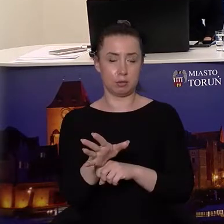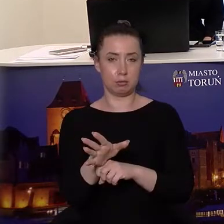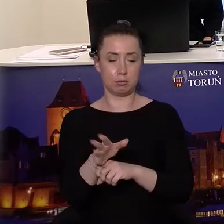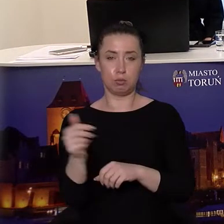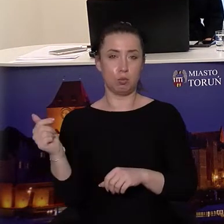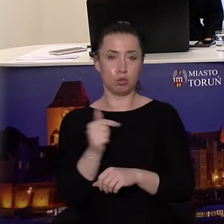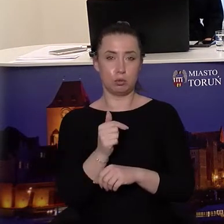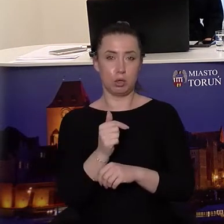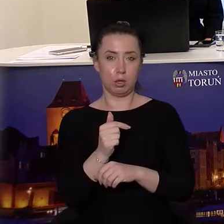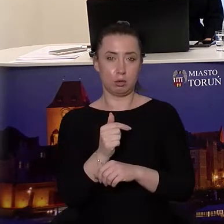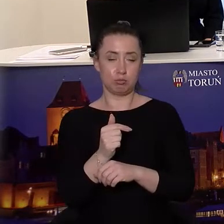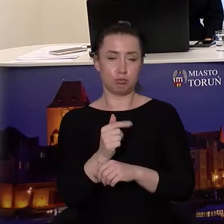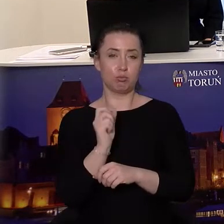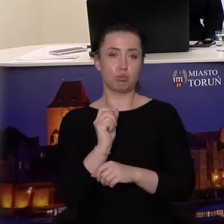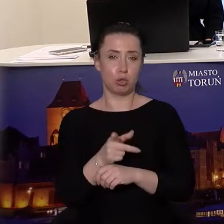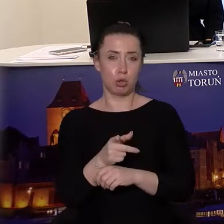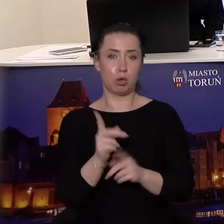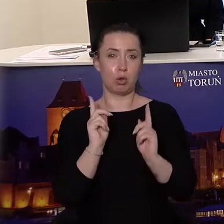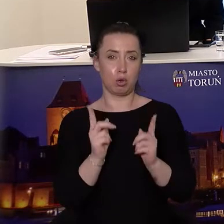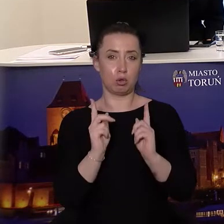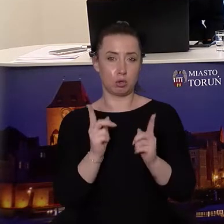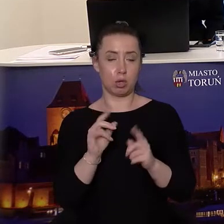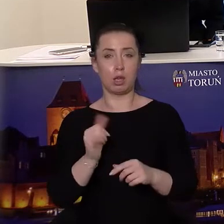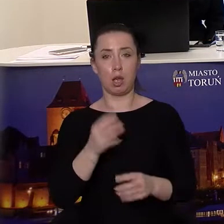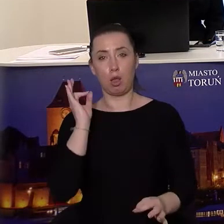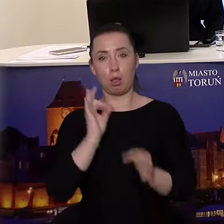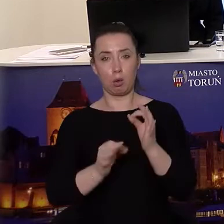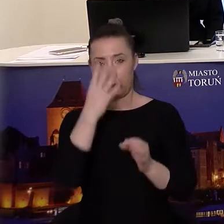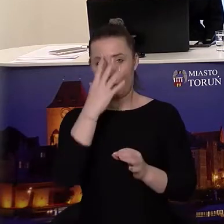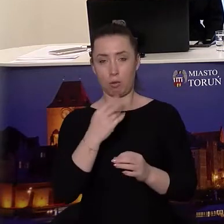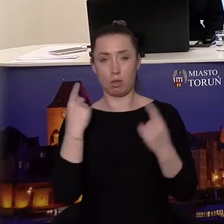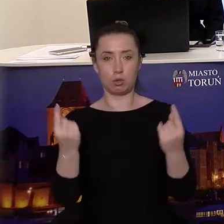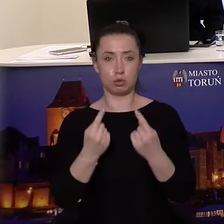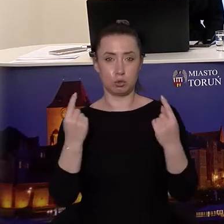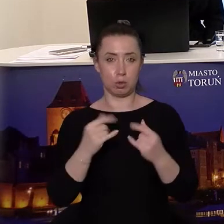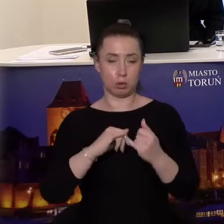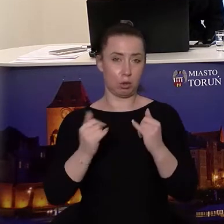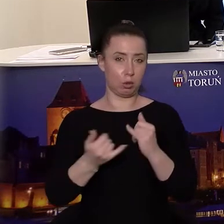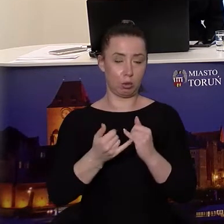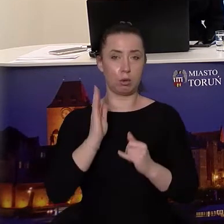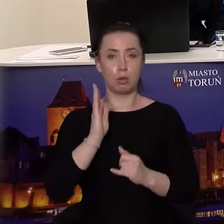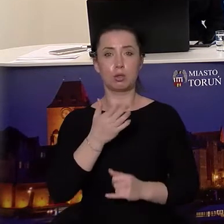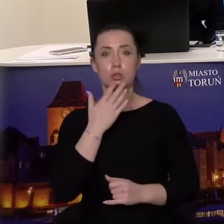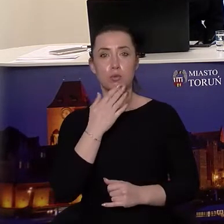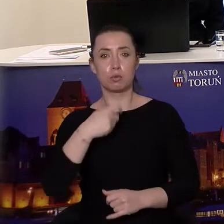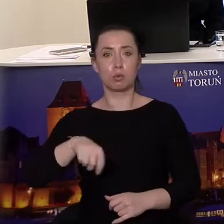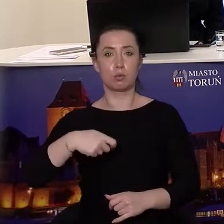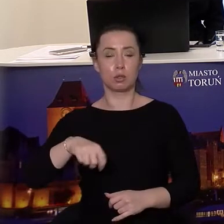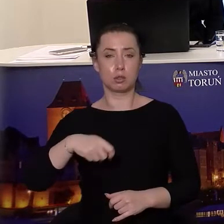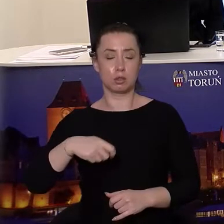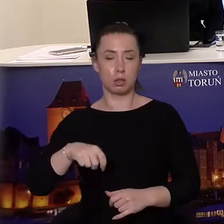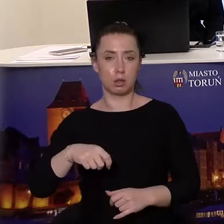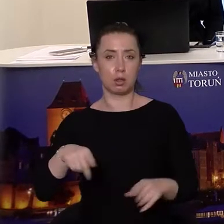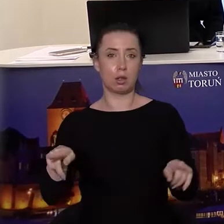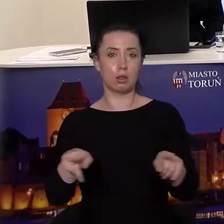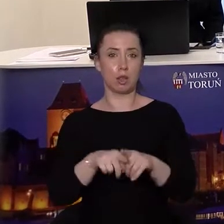zachowujemy środki bezpieczeństwa w ten sposób. Jak dokładnie wygląda, o tym za chwilę będzie właśnie mówił Prezydent o sytuacji epidemicznej,